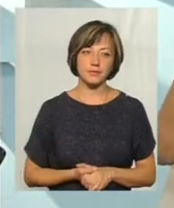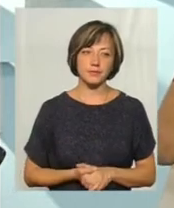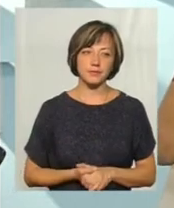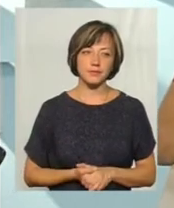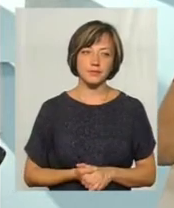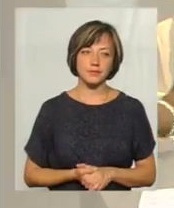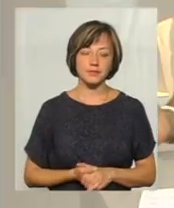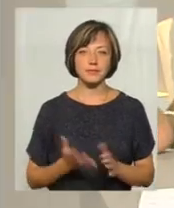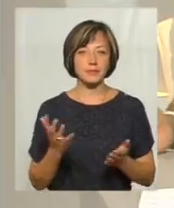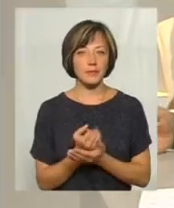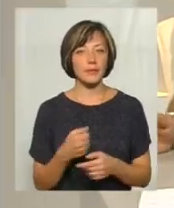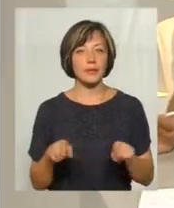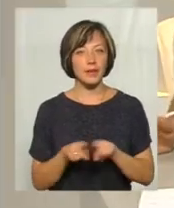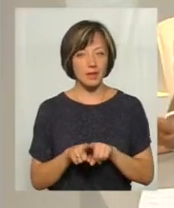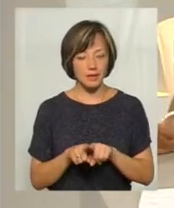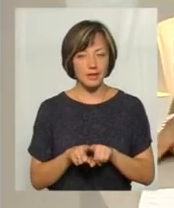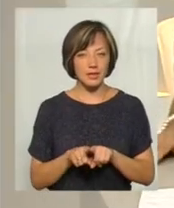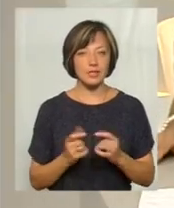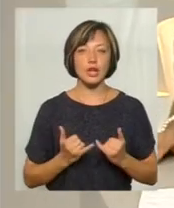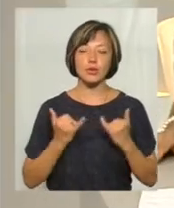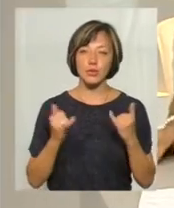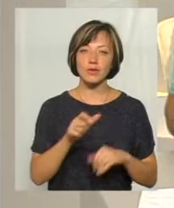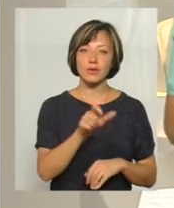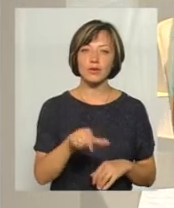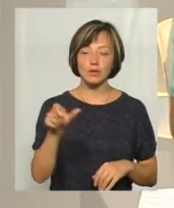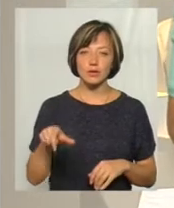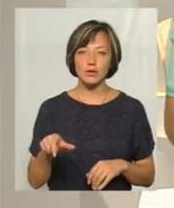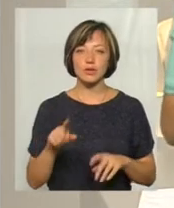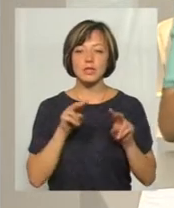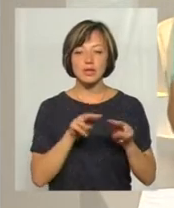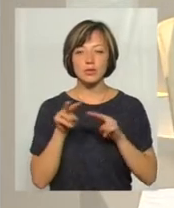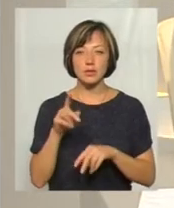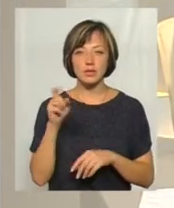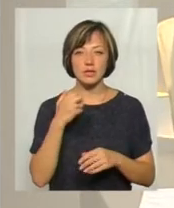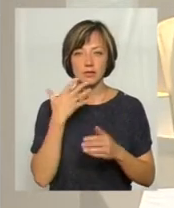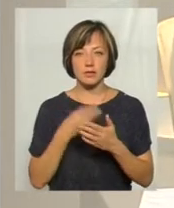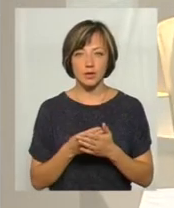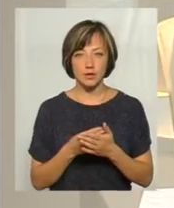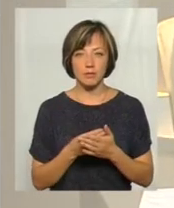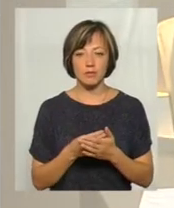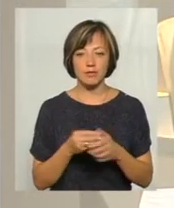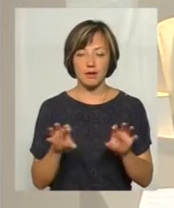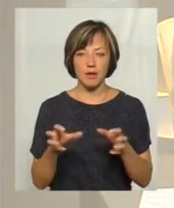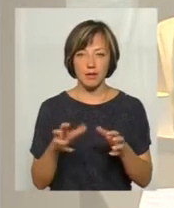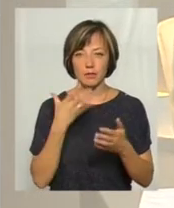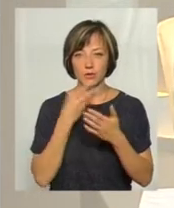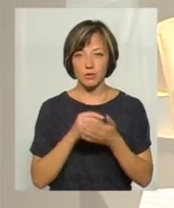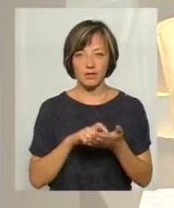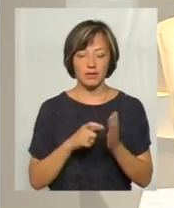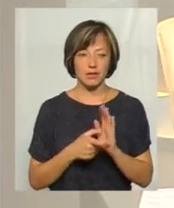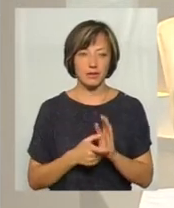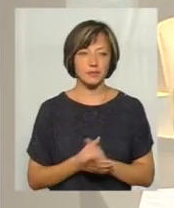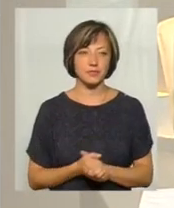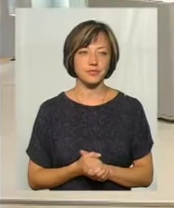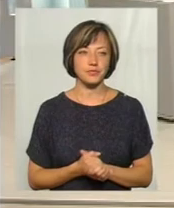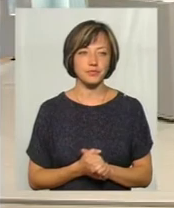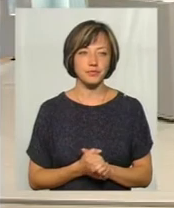Ну, виходить так. Шановні споживачі, дуже добре слідкуйте за своїми мережами в своїх квартирах. Але я хотів